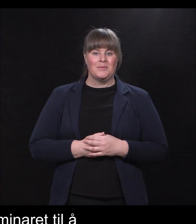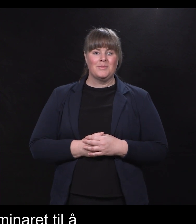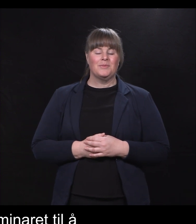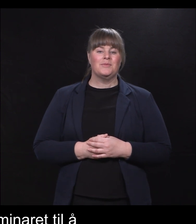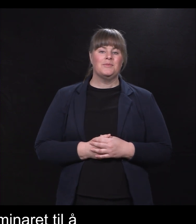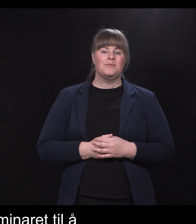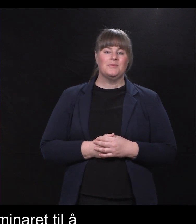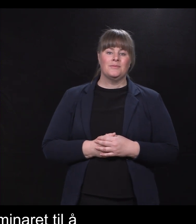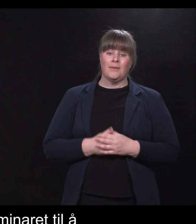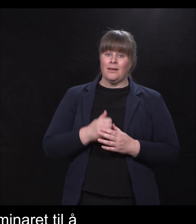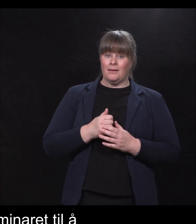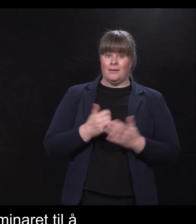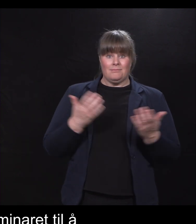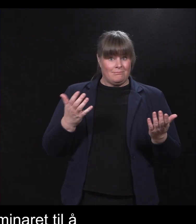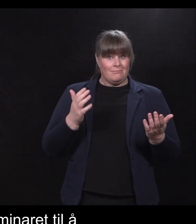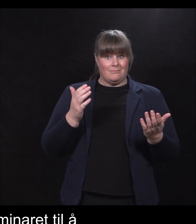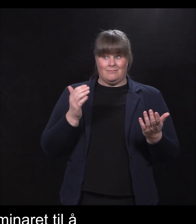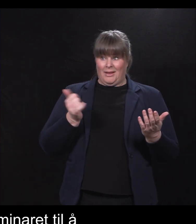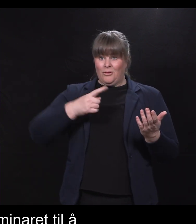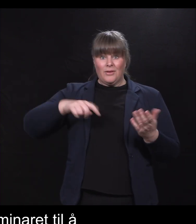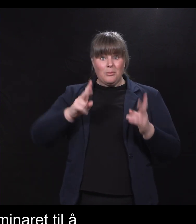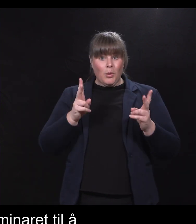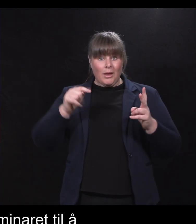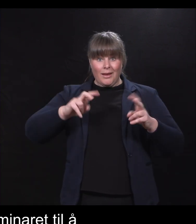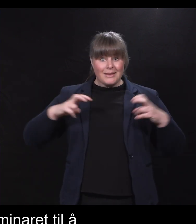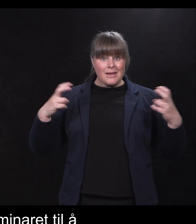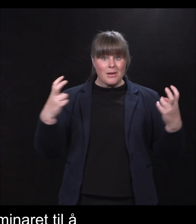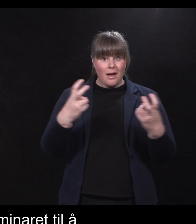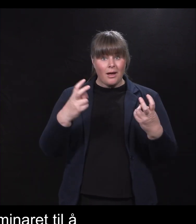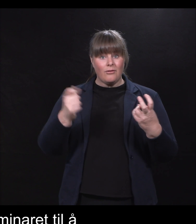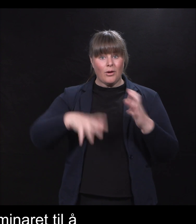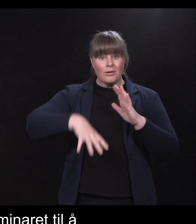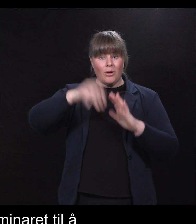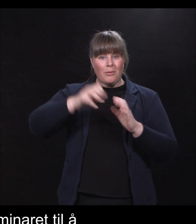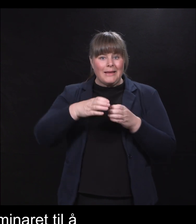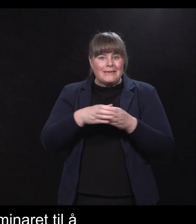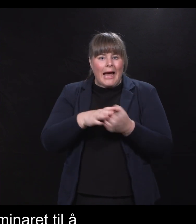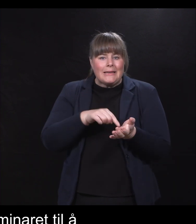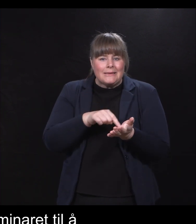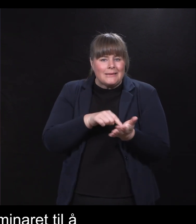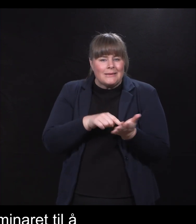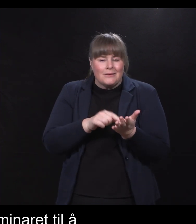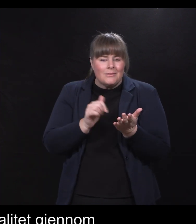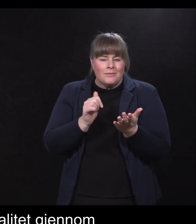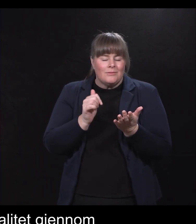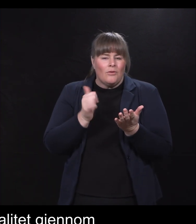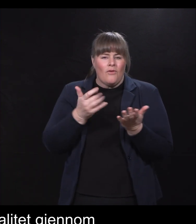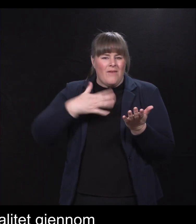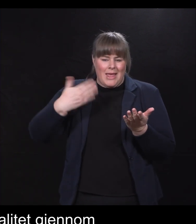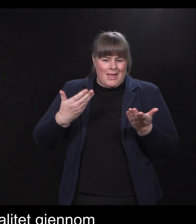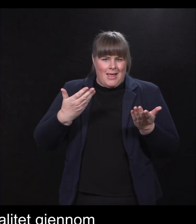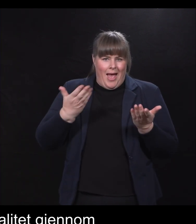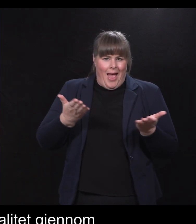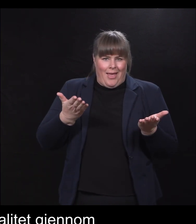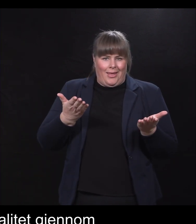naturlig enn å bruke seminaret til å snakke om kjernen i det vi er til for? Nemlig å bidra